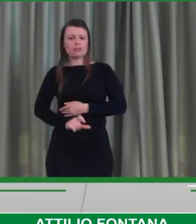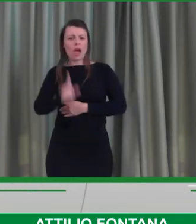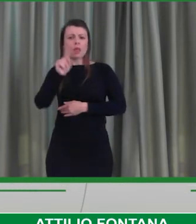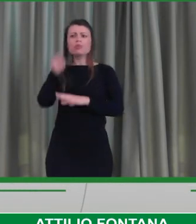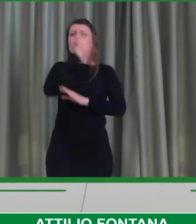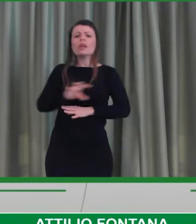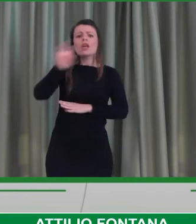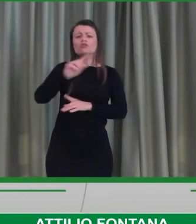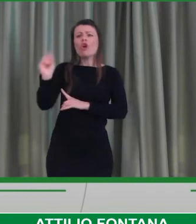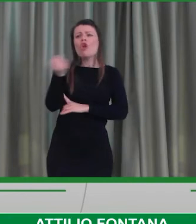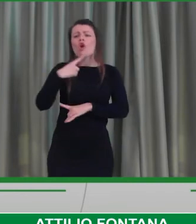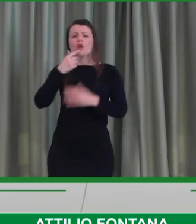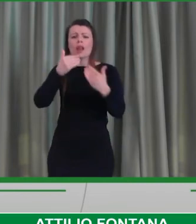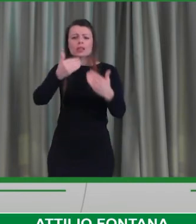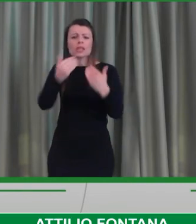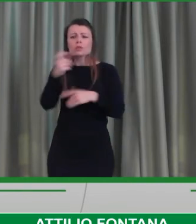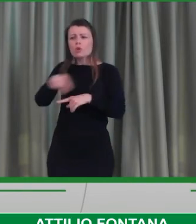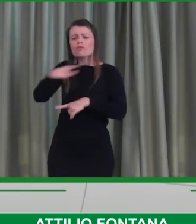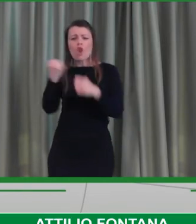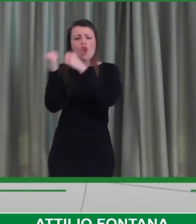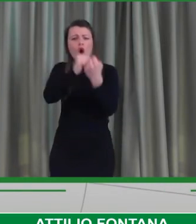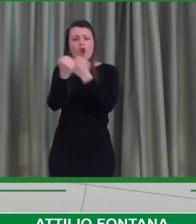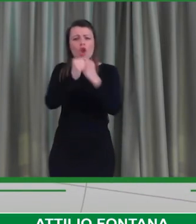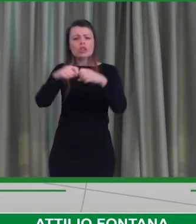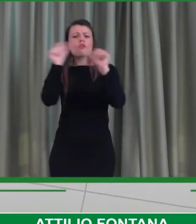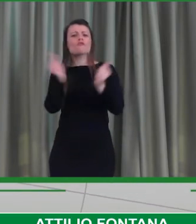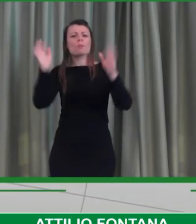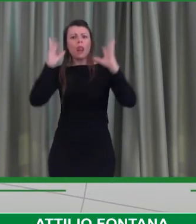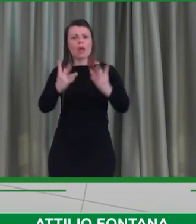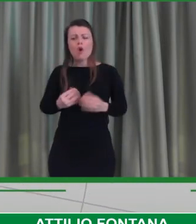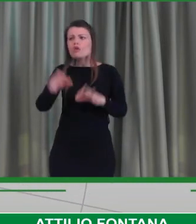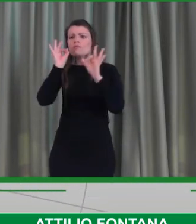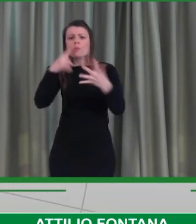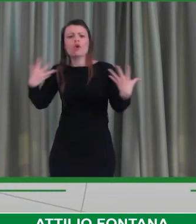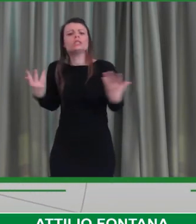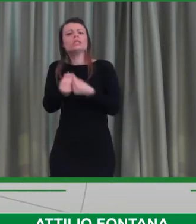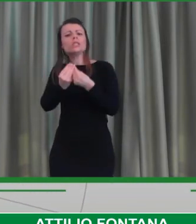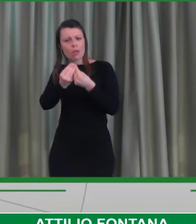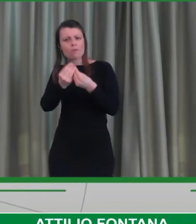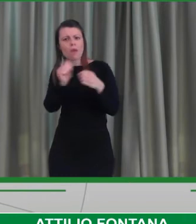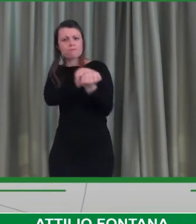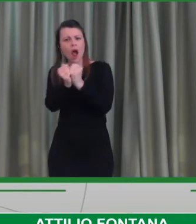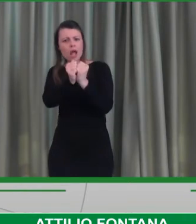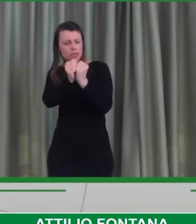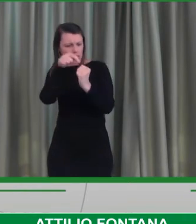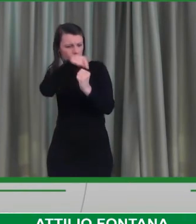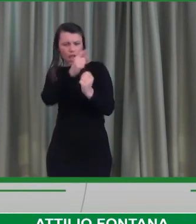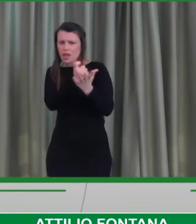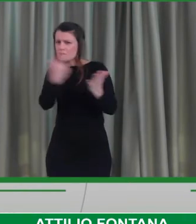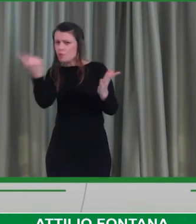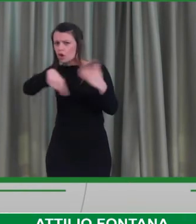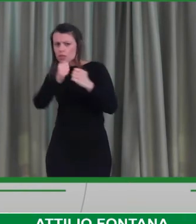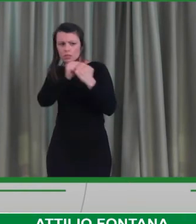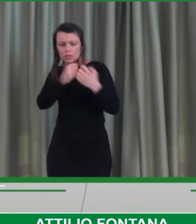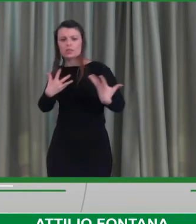come dei leoni per combattere insieme a tutti noi questa battaglia importantissima.